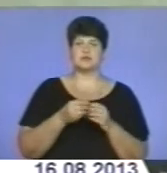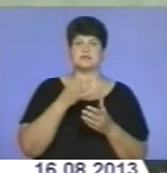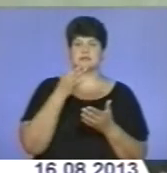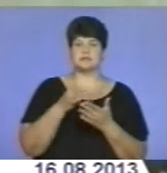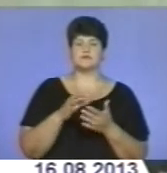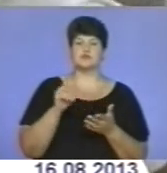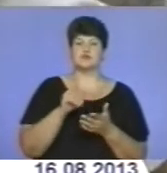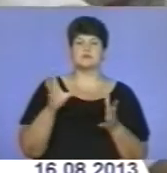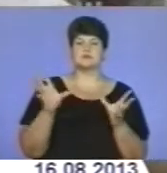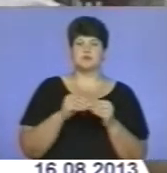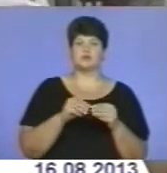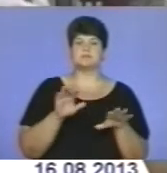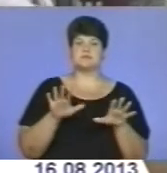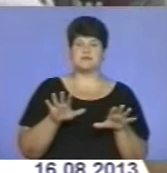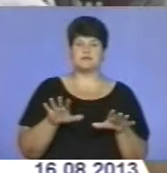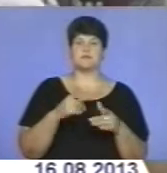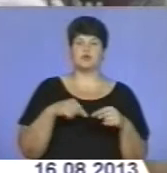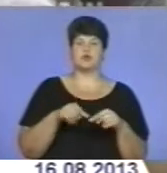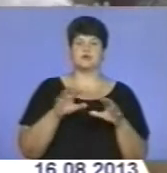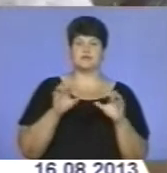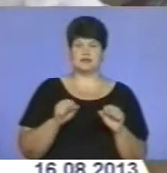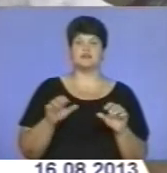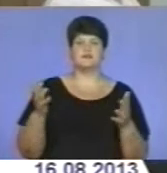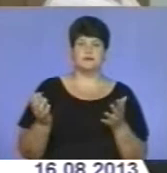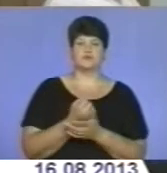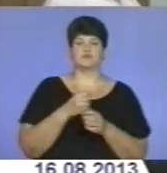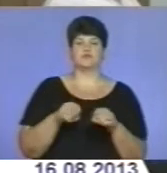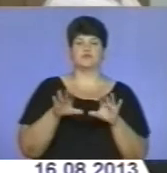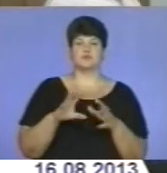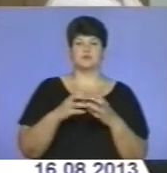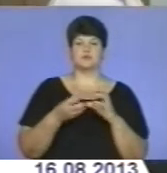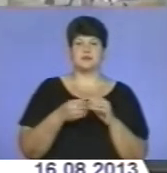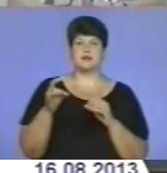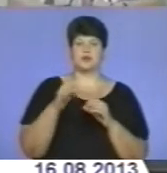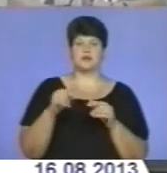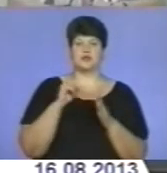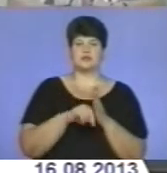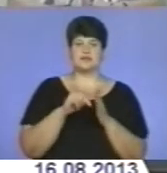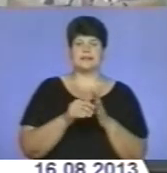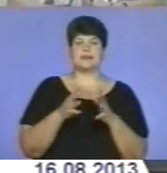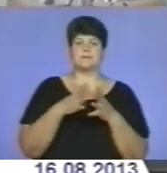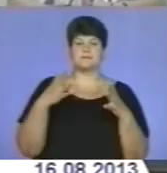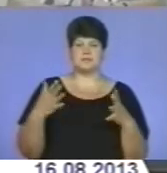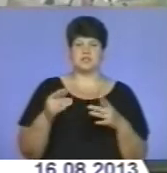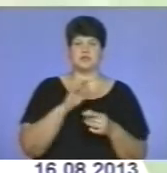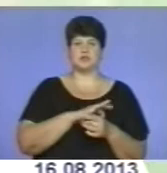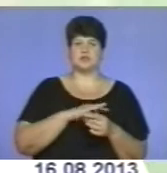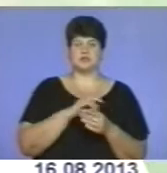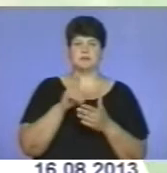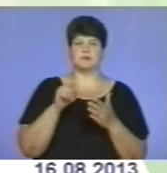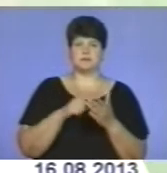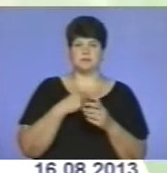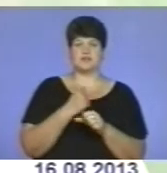сподівання, що спільно з місцевими органами влади вдасться вирішити проблеми регіонального значення. А надбільш глобальними юридичними питаннями людей